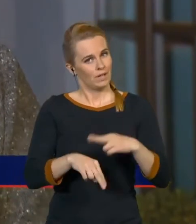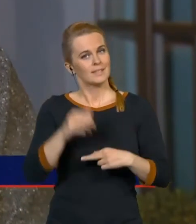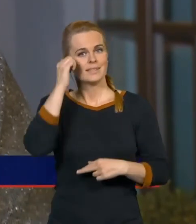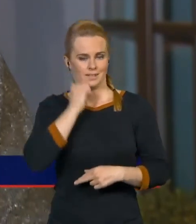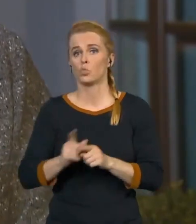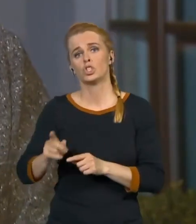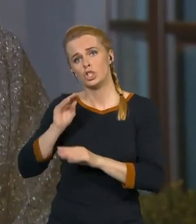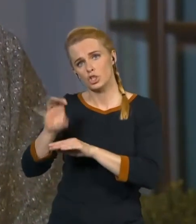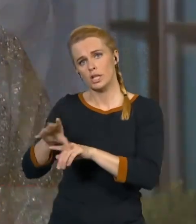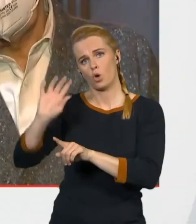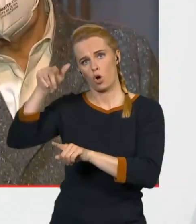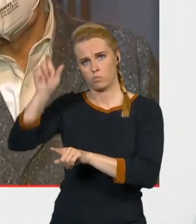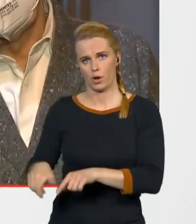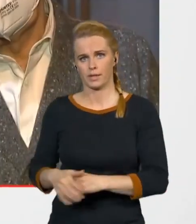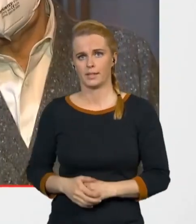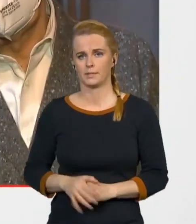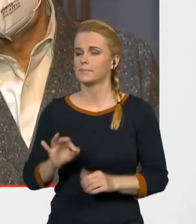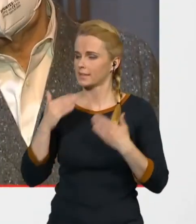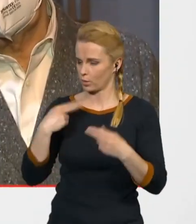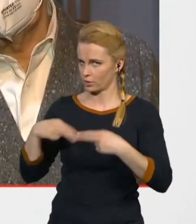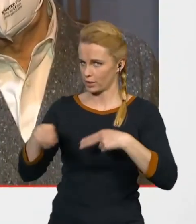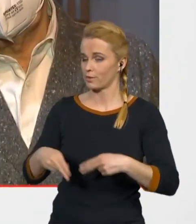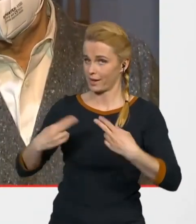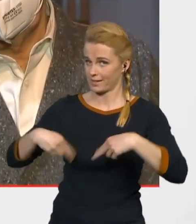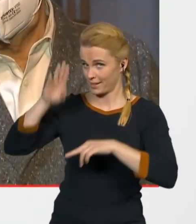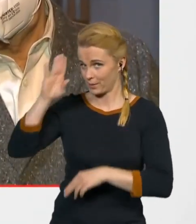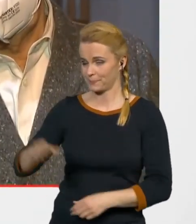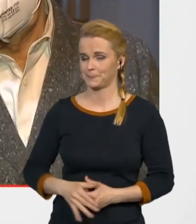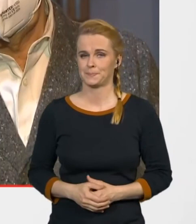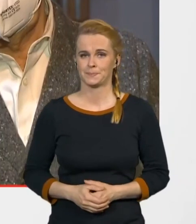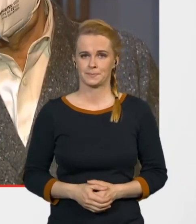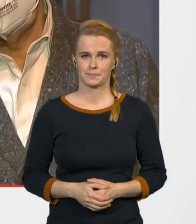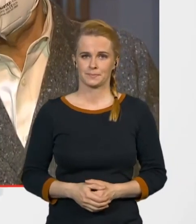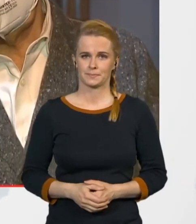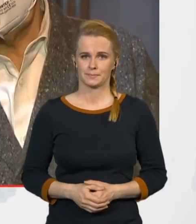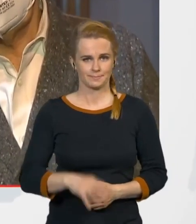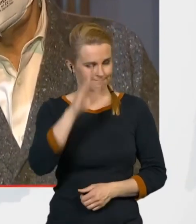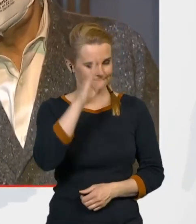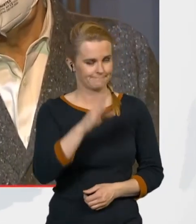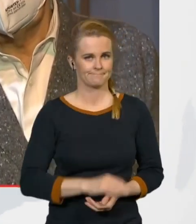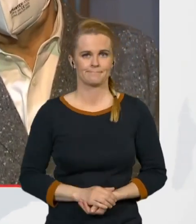ty opatření. Premiér Andrej Babiš, děkuju vám, nashranu. Na shledanou.